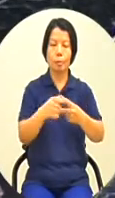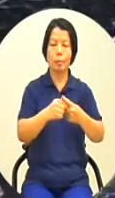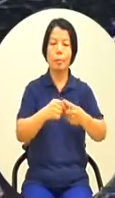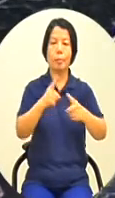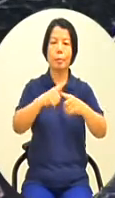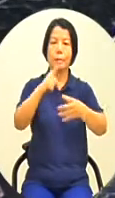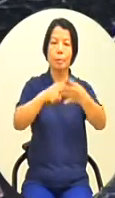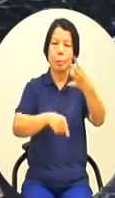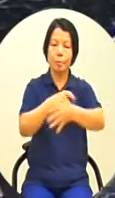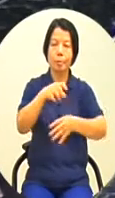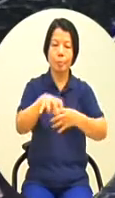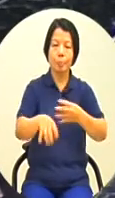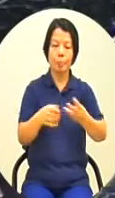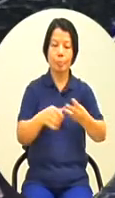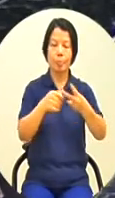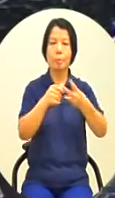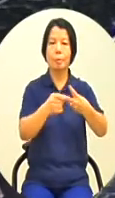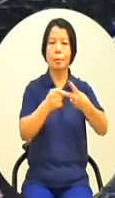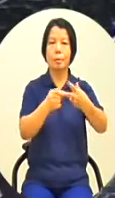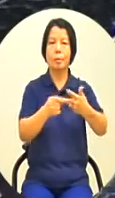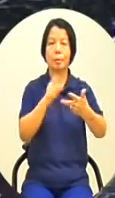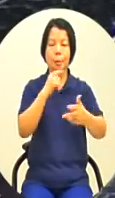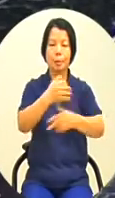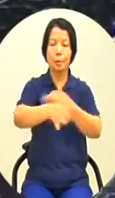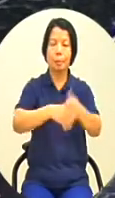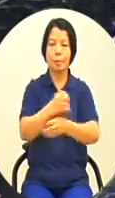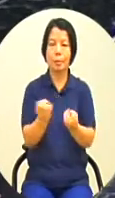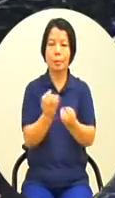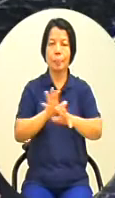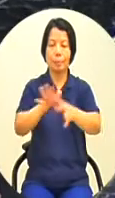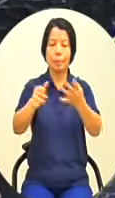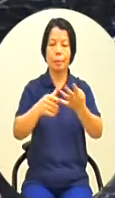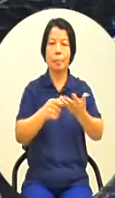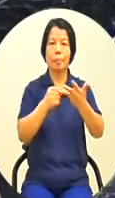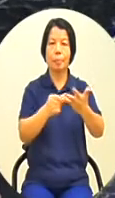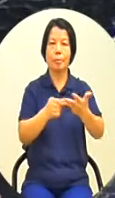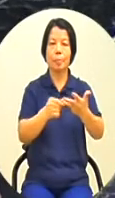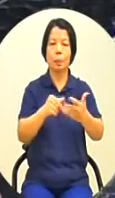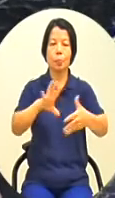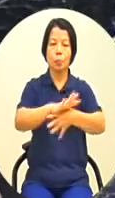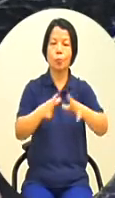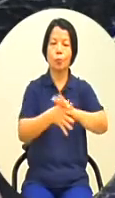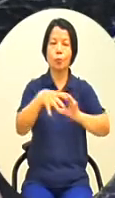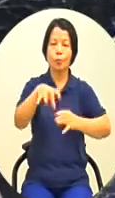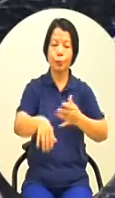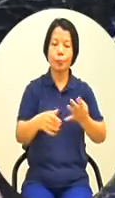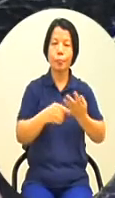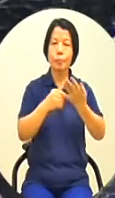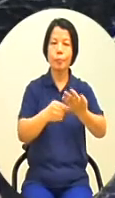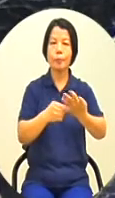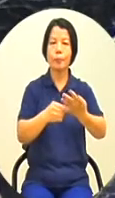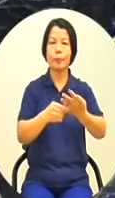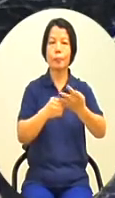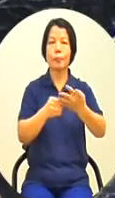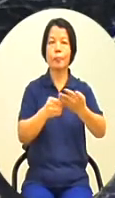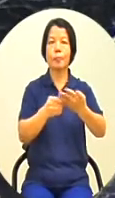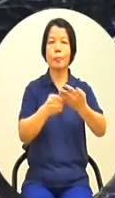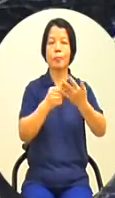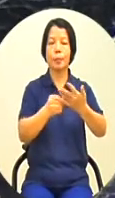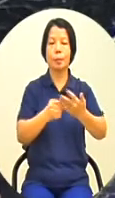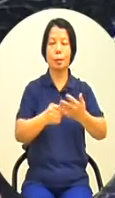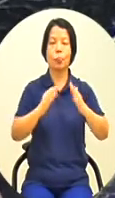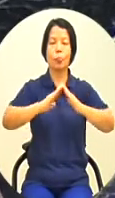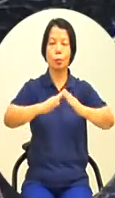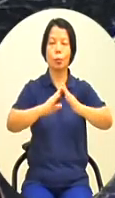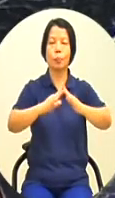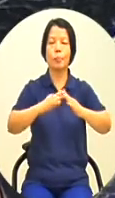第7案高雄市政府經濟發展局第8案高雄市政府文化局第9案高雄市政府都市發